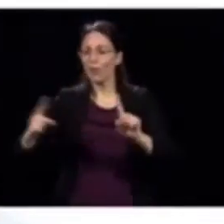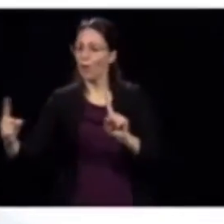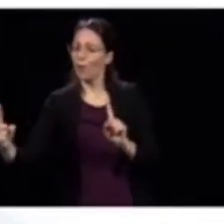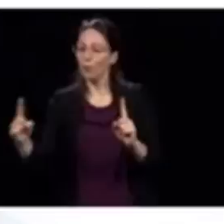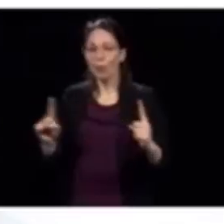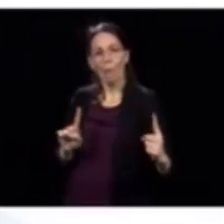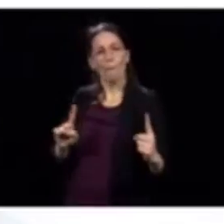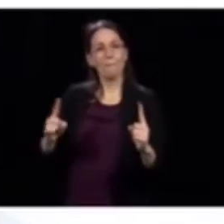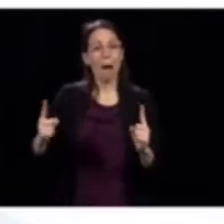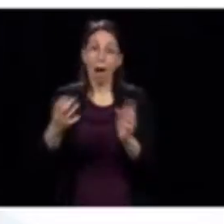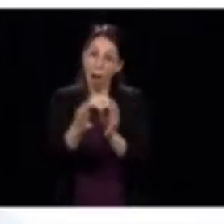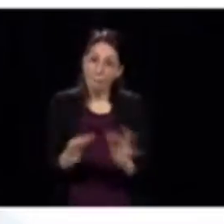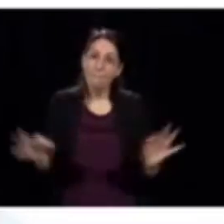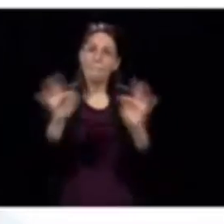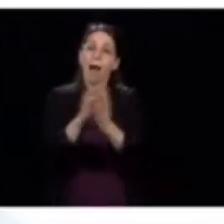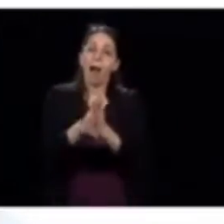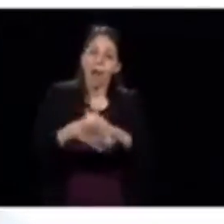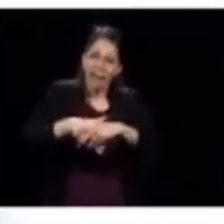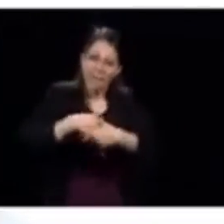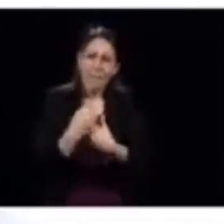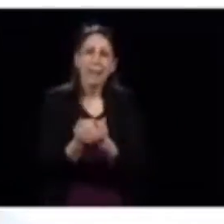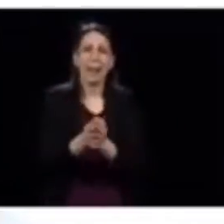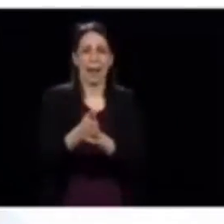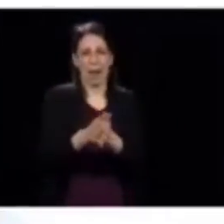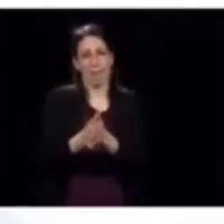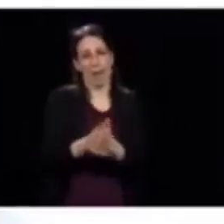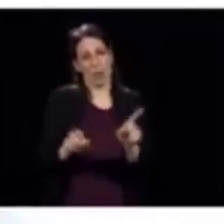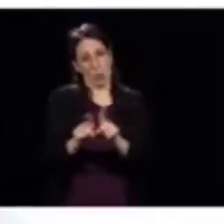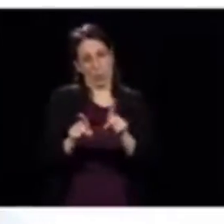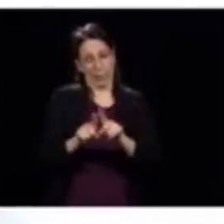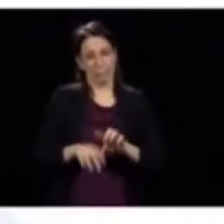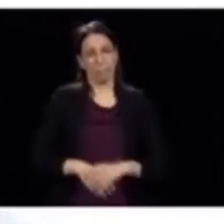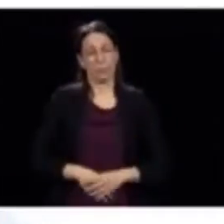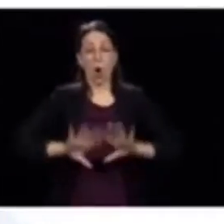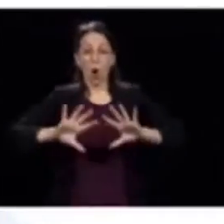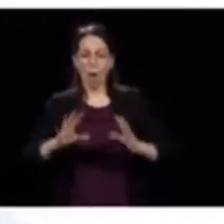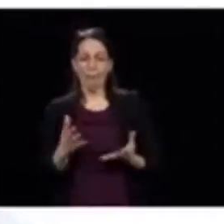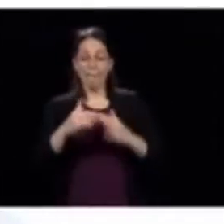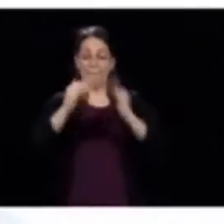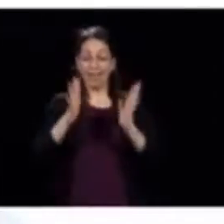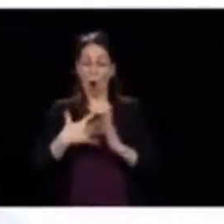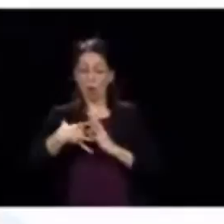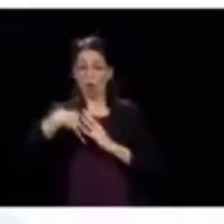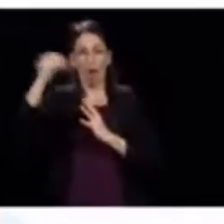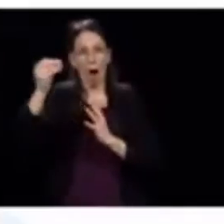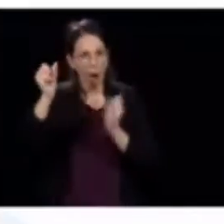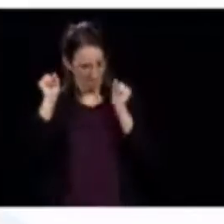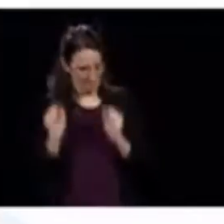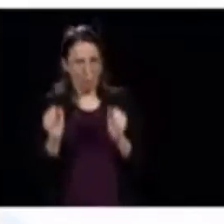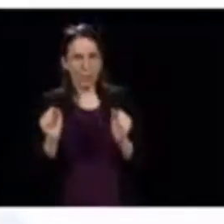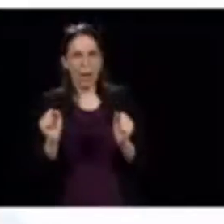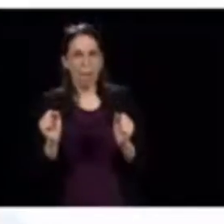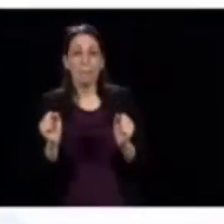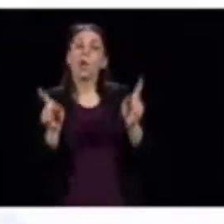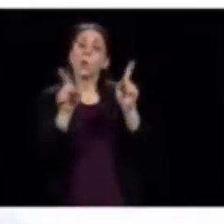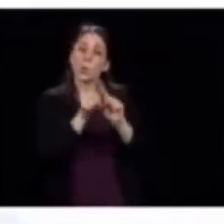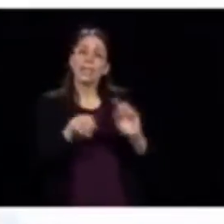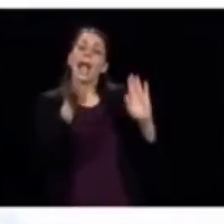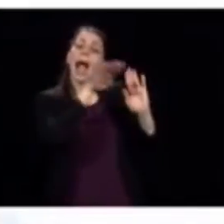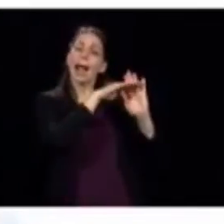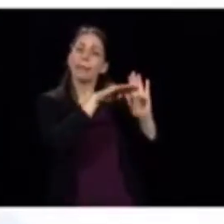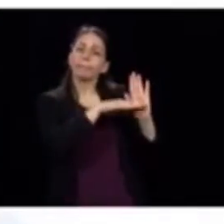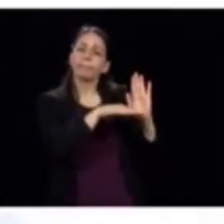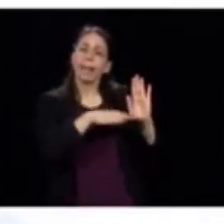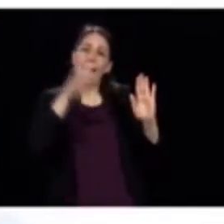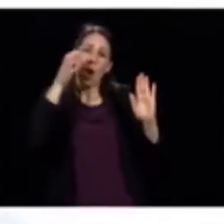autres personnes, de se laver les mains. Donc, il y a des façons de sortir de la maison tout en respectant